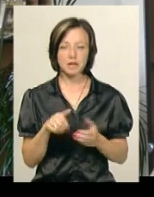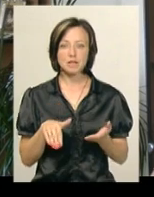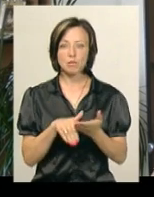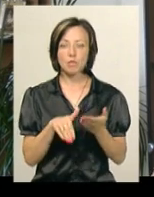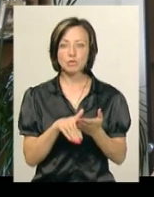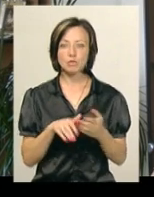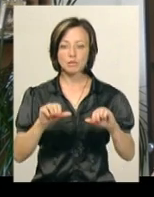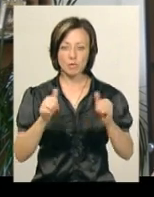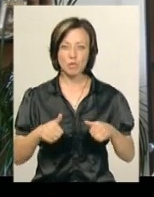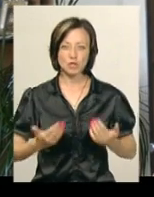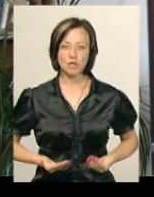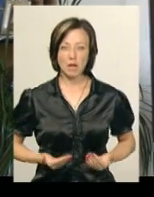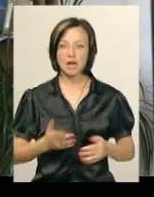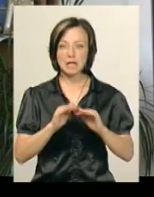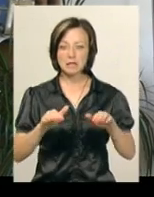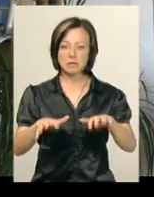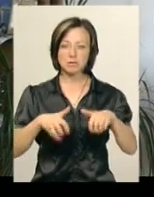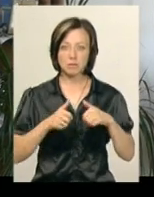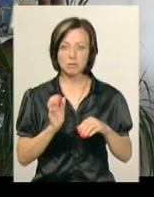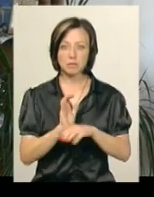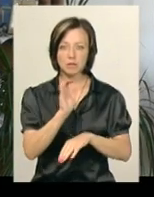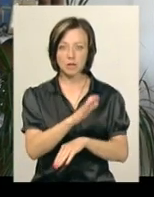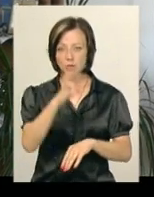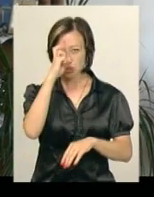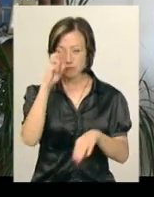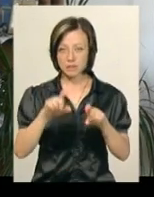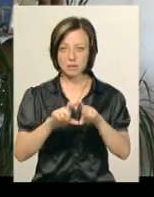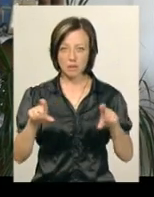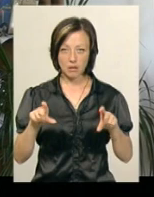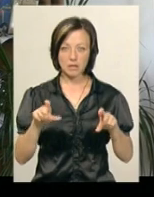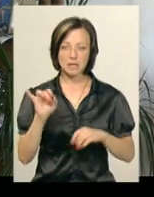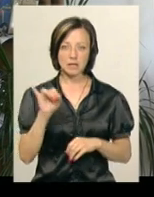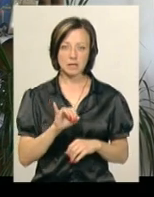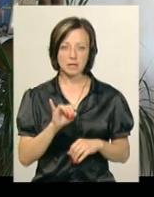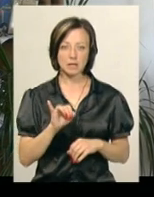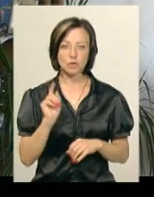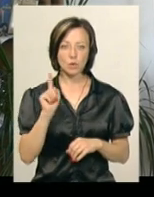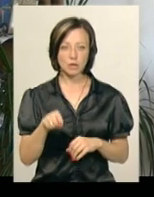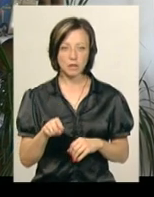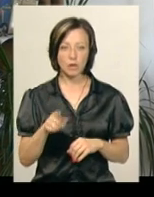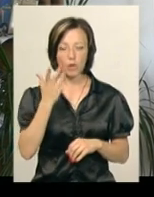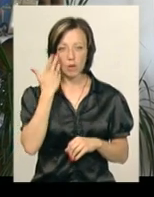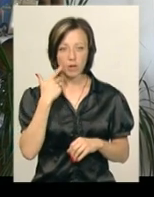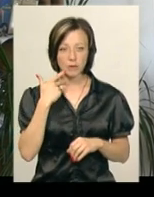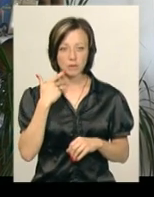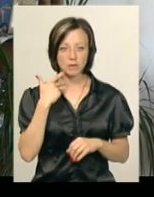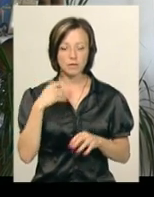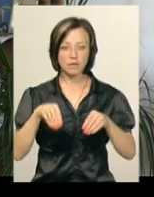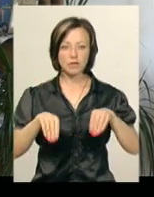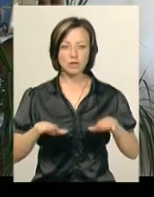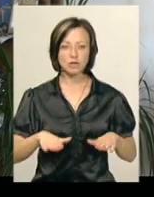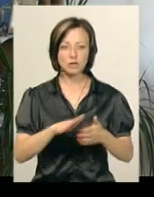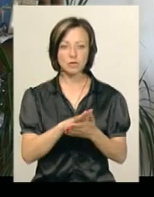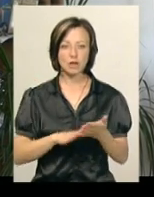способом життя, який вони ведуть, діти будуть вилучені, діти будуть поміщені в державний заклад, і тоді, коли вирішиться